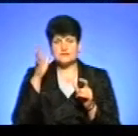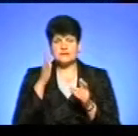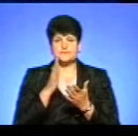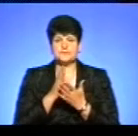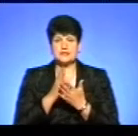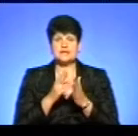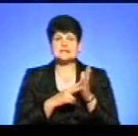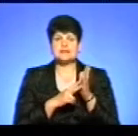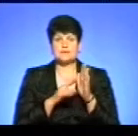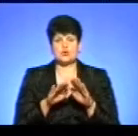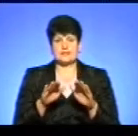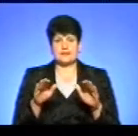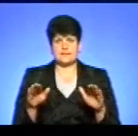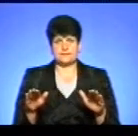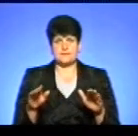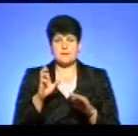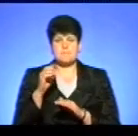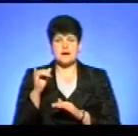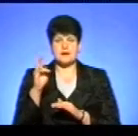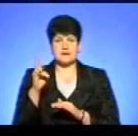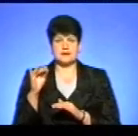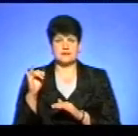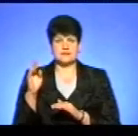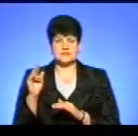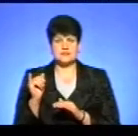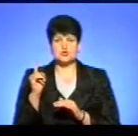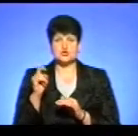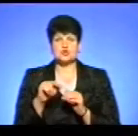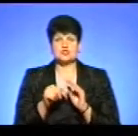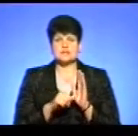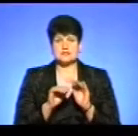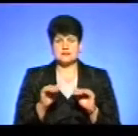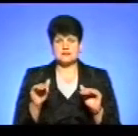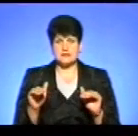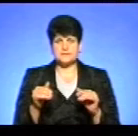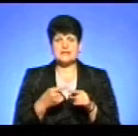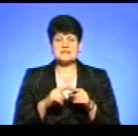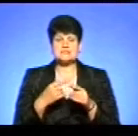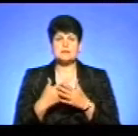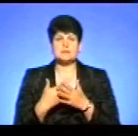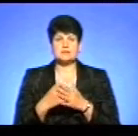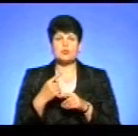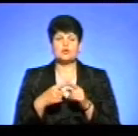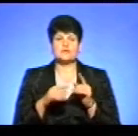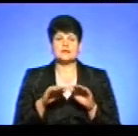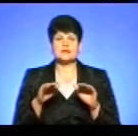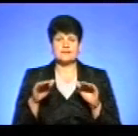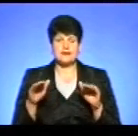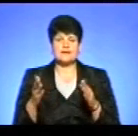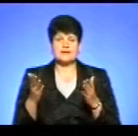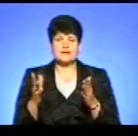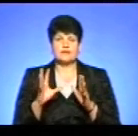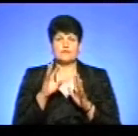семеро дітей, із Байковецької – 116 дітей. Але це приблизно половина тих дітей, які